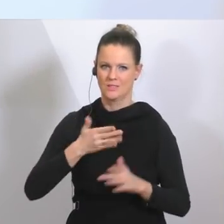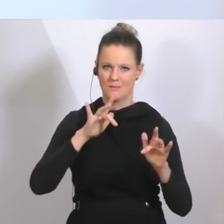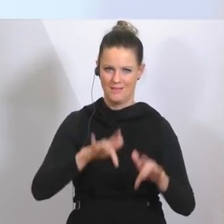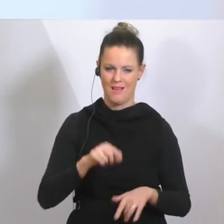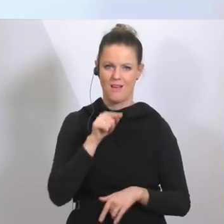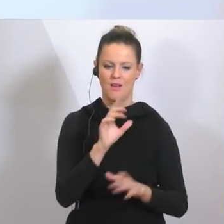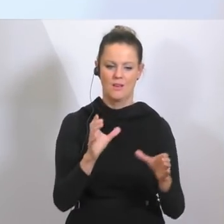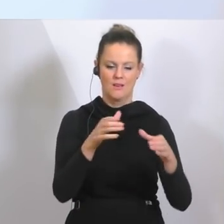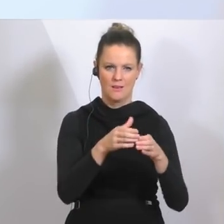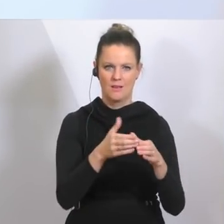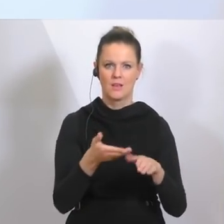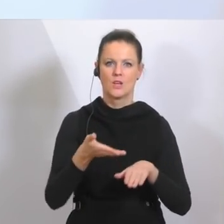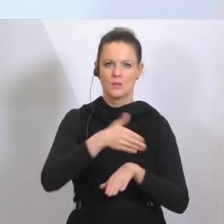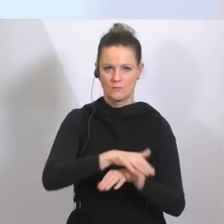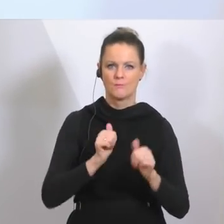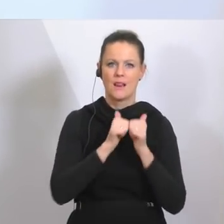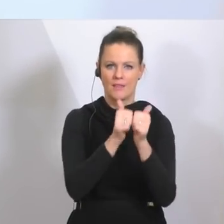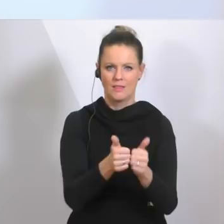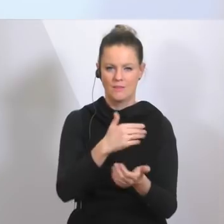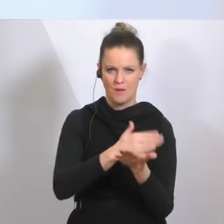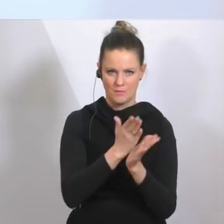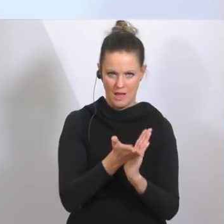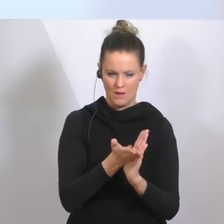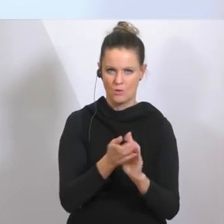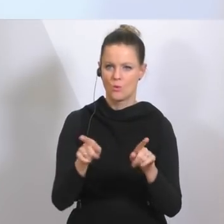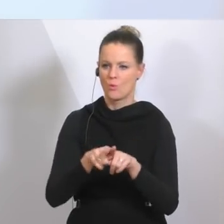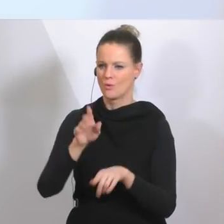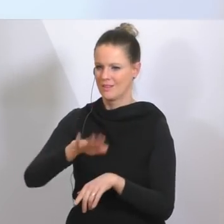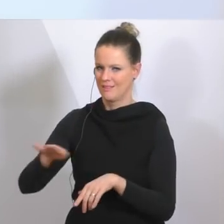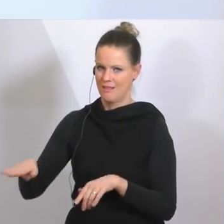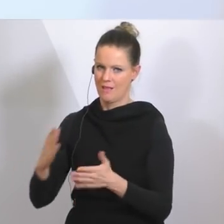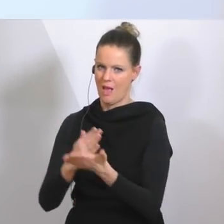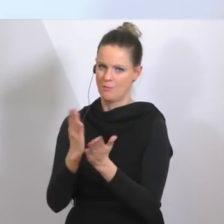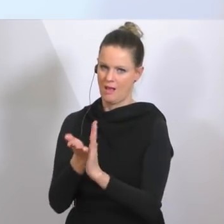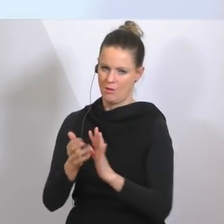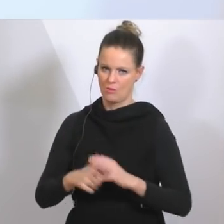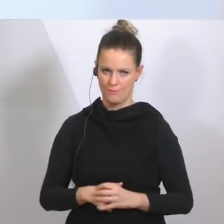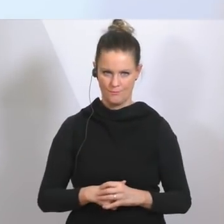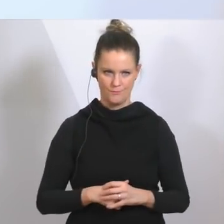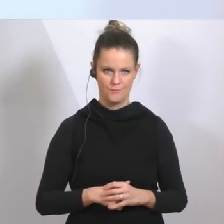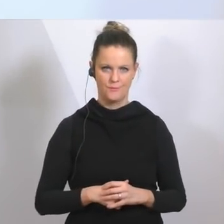nämlich die Palliativabteilungen auf der einen Seite und die Kinderabteilungen auf der anderen Seite.